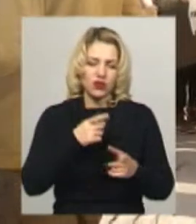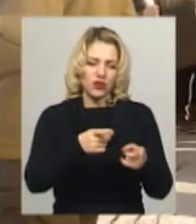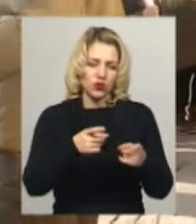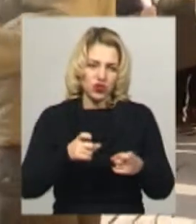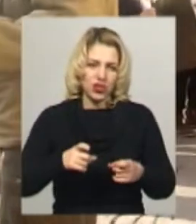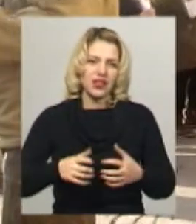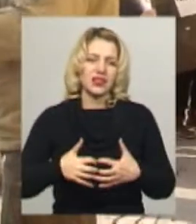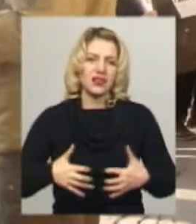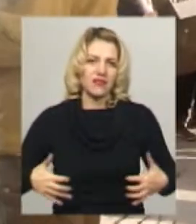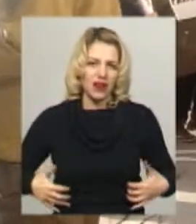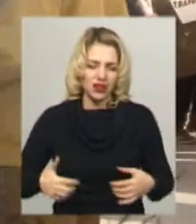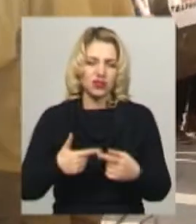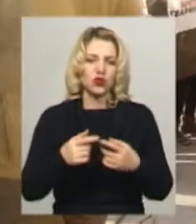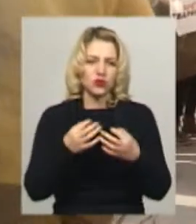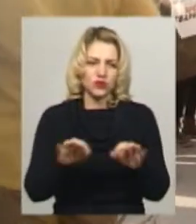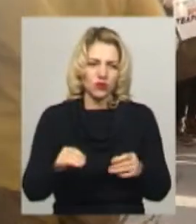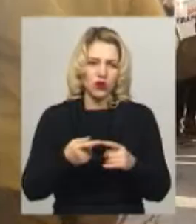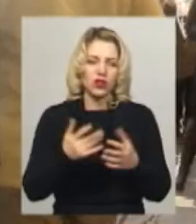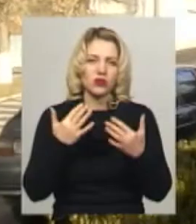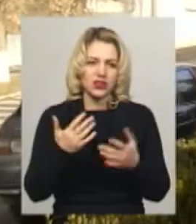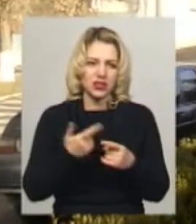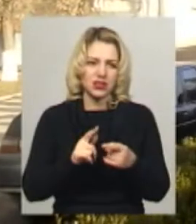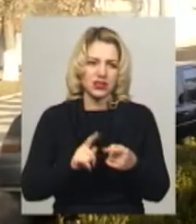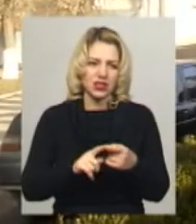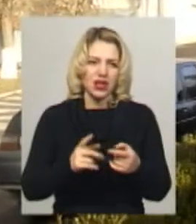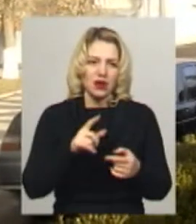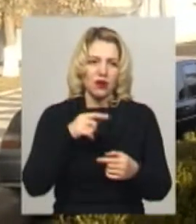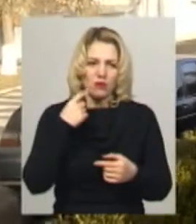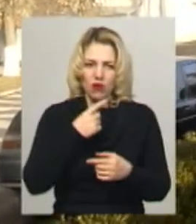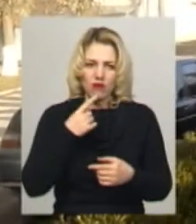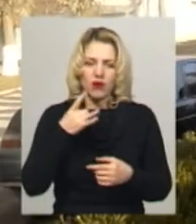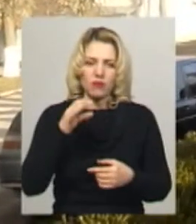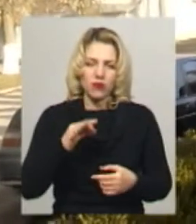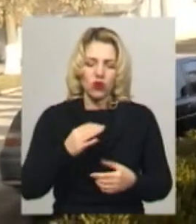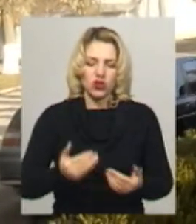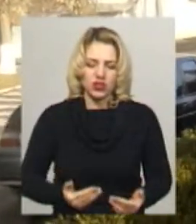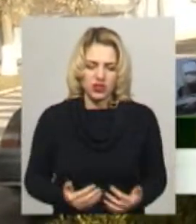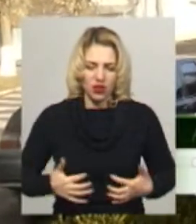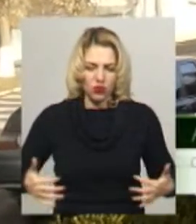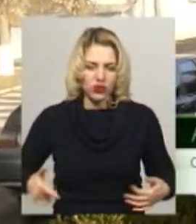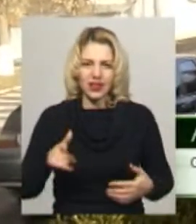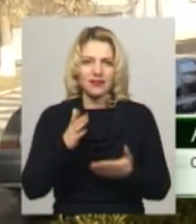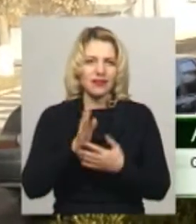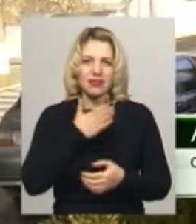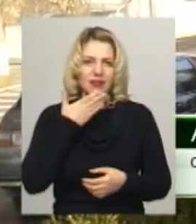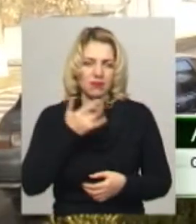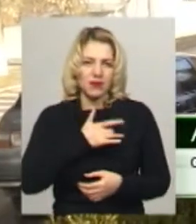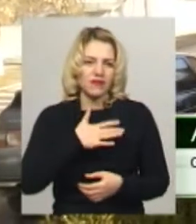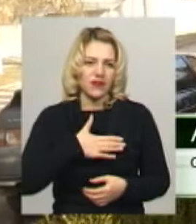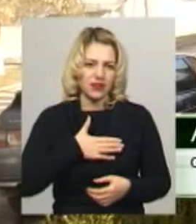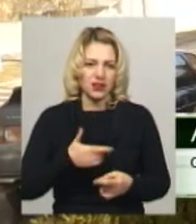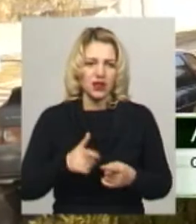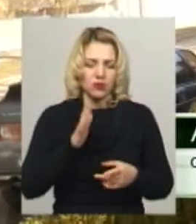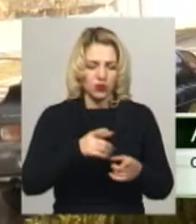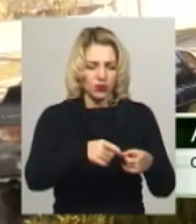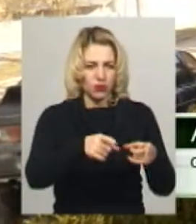йдеться про життя кони і перебувають вони в цей час не на приватній території фермера. Ми їдемо протоколом огляду місця подій і всіх їх вилучаємо